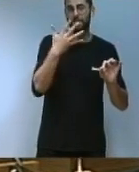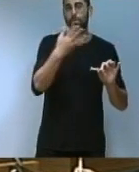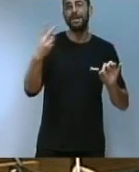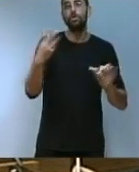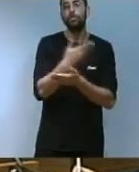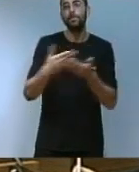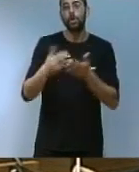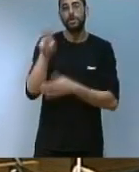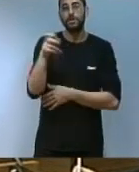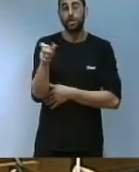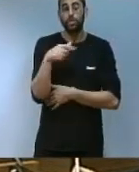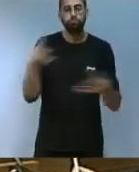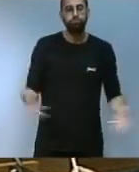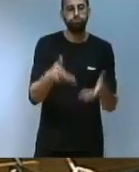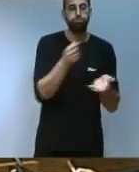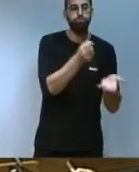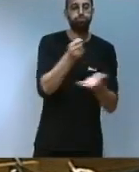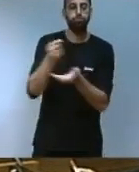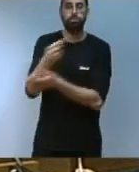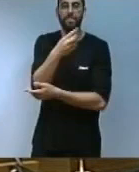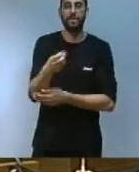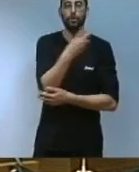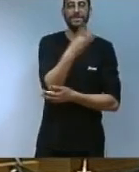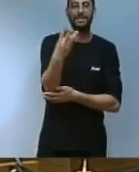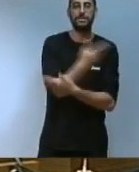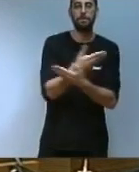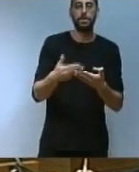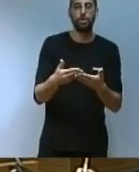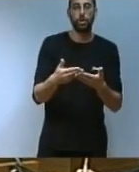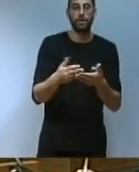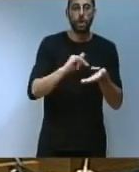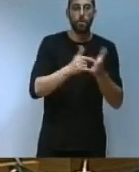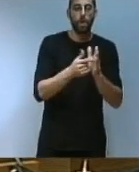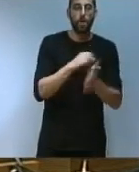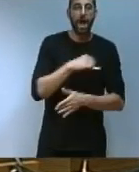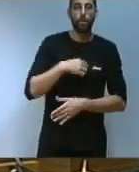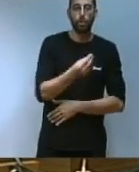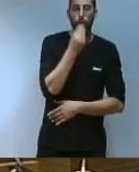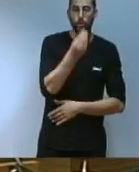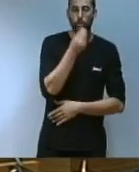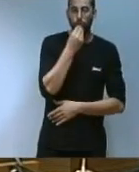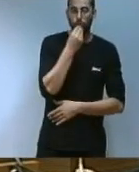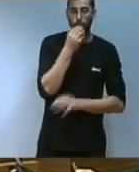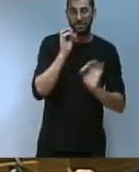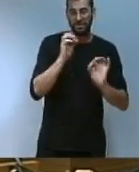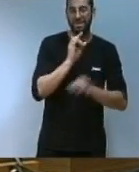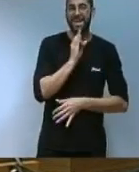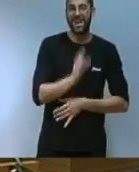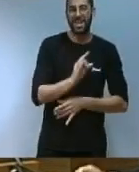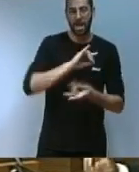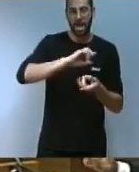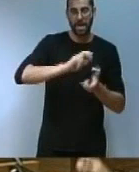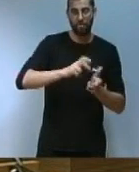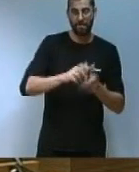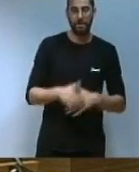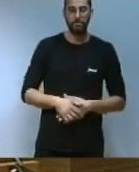inversió promoguda de més de 123 milions fonamentalment en projectes d'autoconsum basats en energies renovables. Anem a